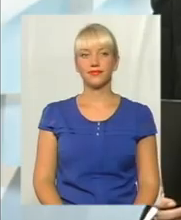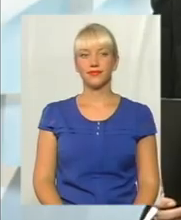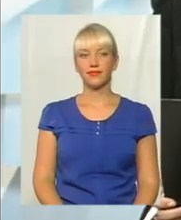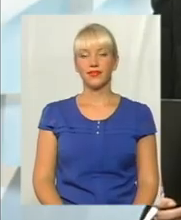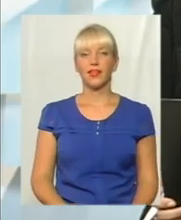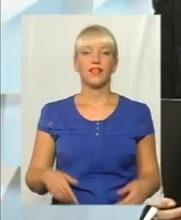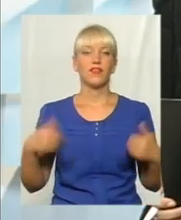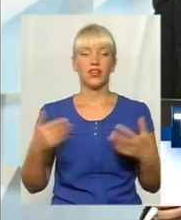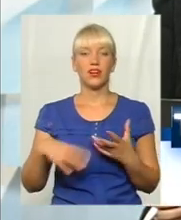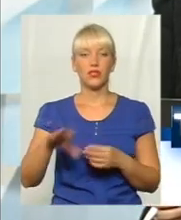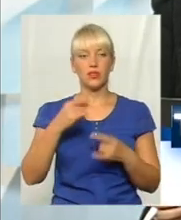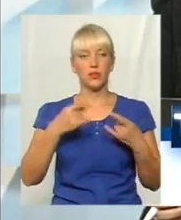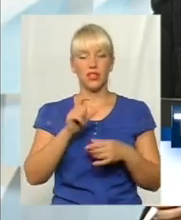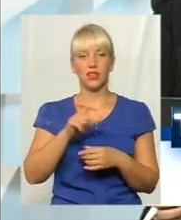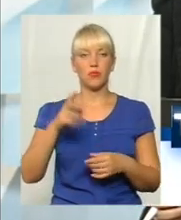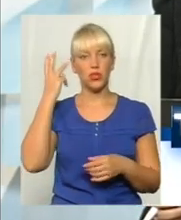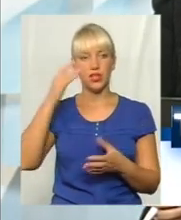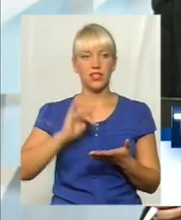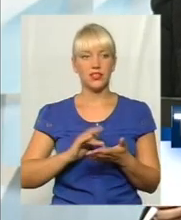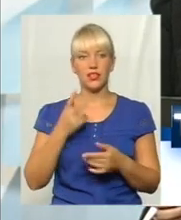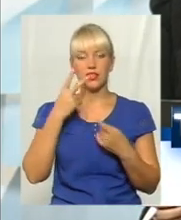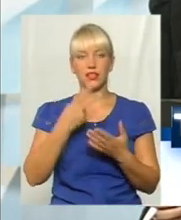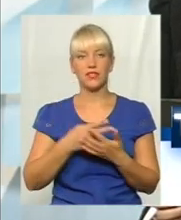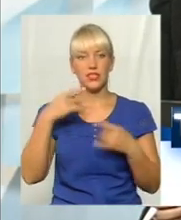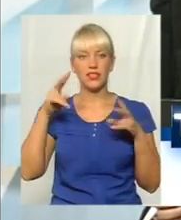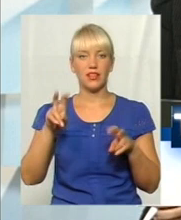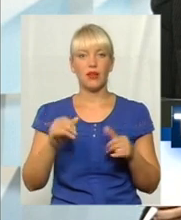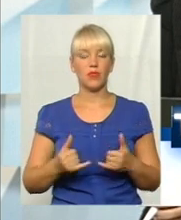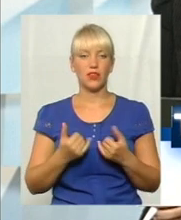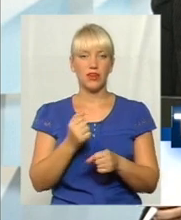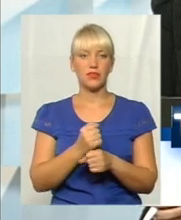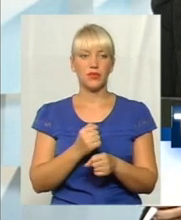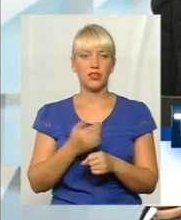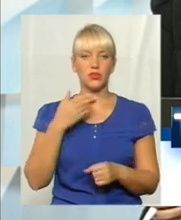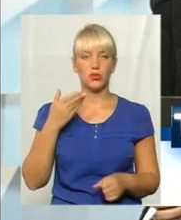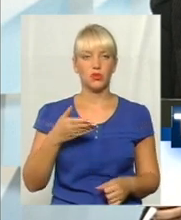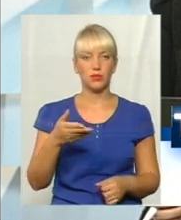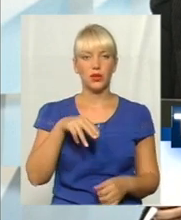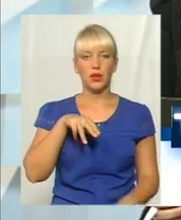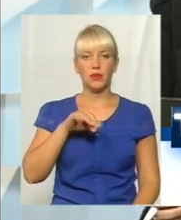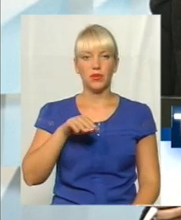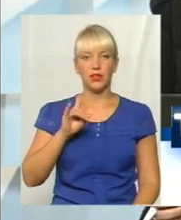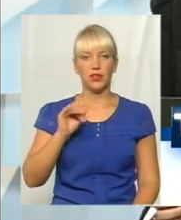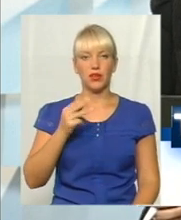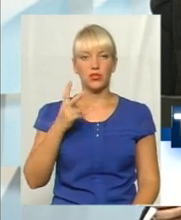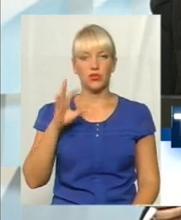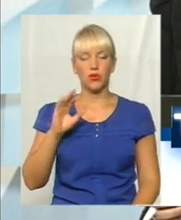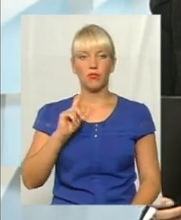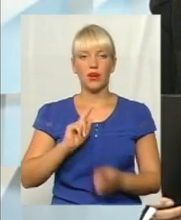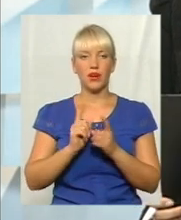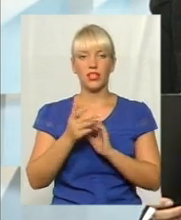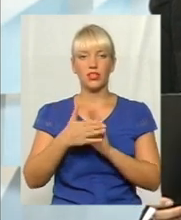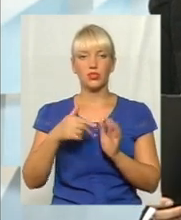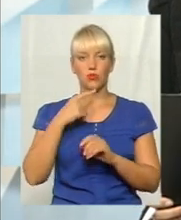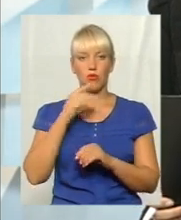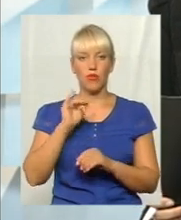Мої вітання усім телеглядачам Поділляцентр в ефірі тема. Сьогодні для вас у студії працює ведуча Юна Мітрашко, переклад на жестову